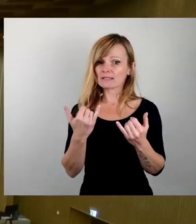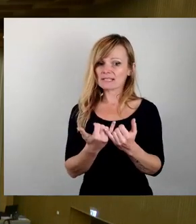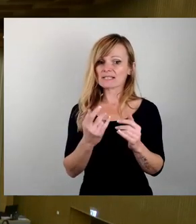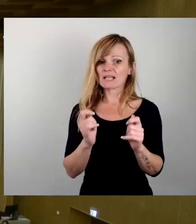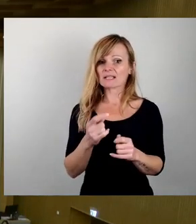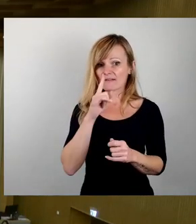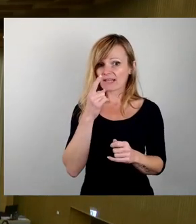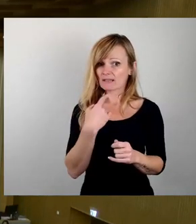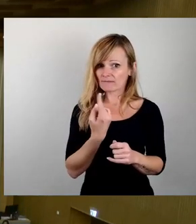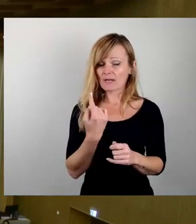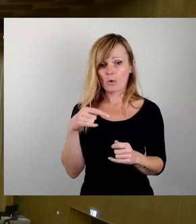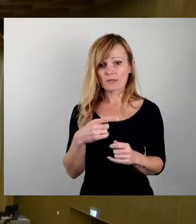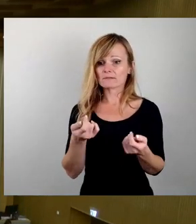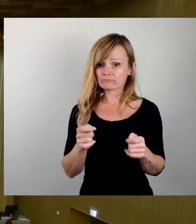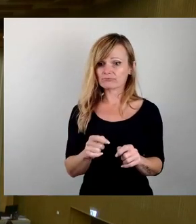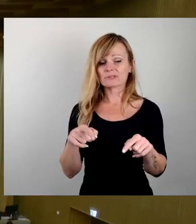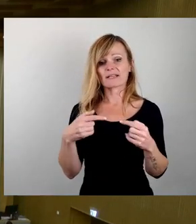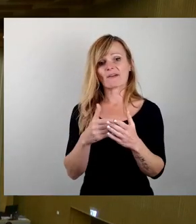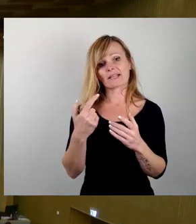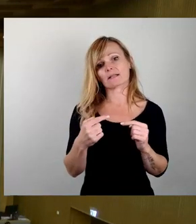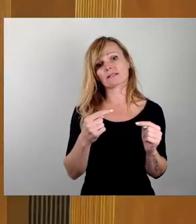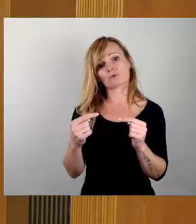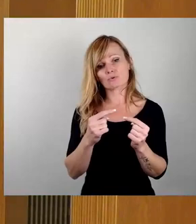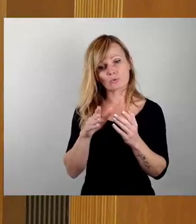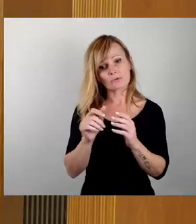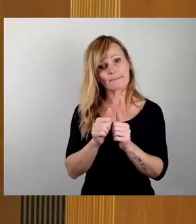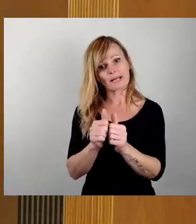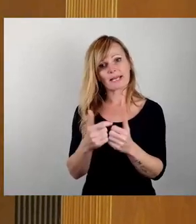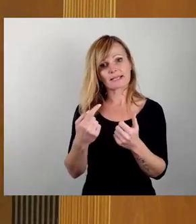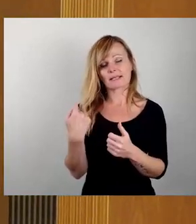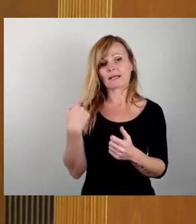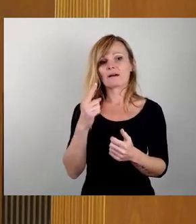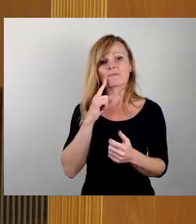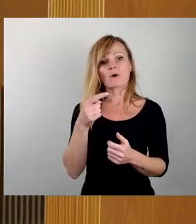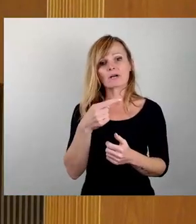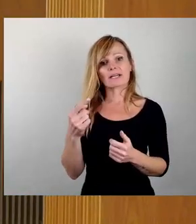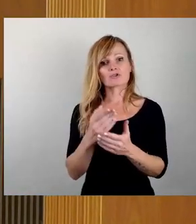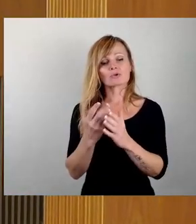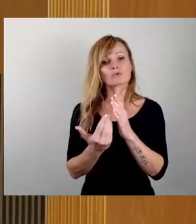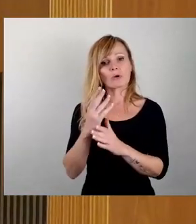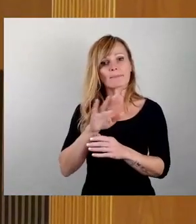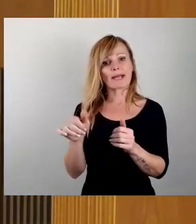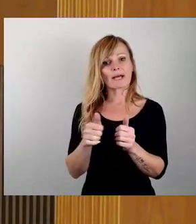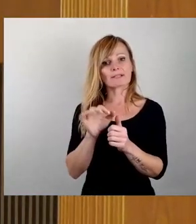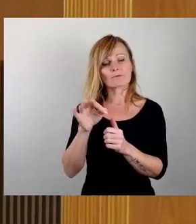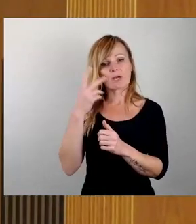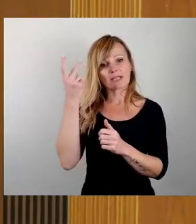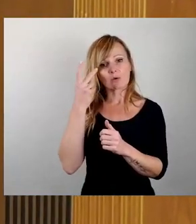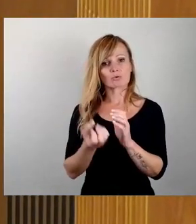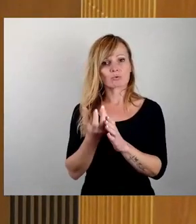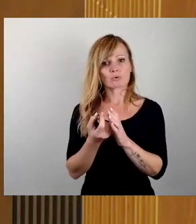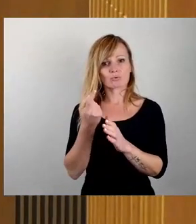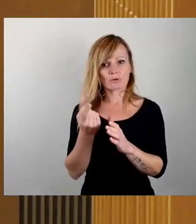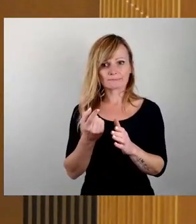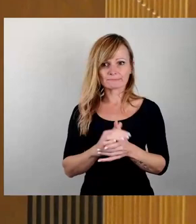die weitere Diskussion dann auch zu begleiten, vielleicht auch in dem schon von Frau Geitsch angesprochenen neuen Beirat für Erinnerungskultur und